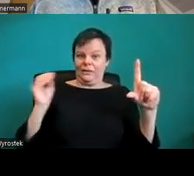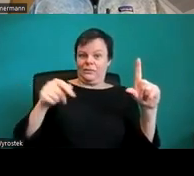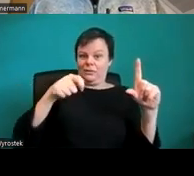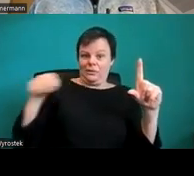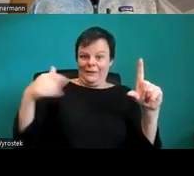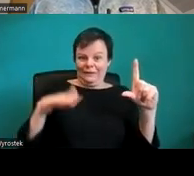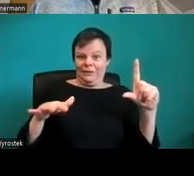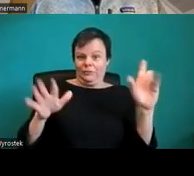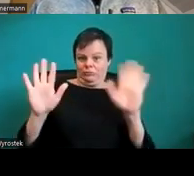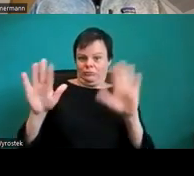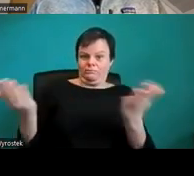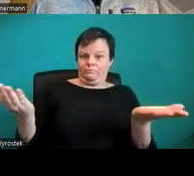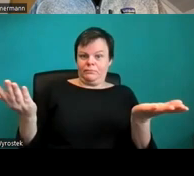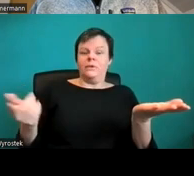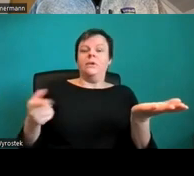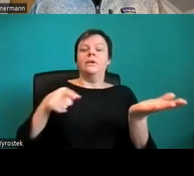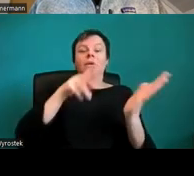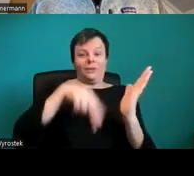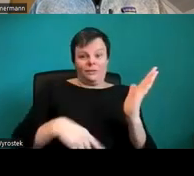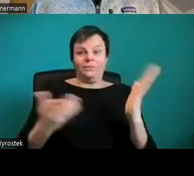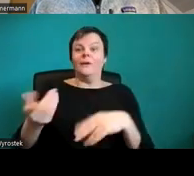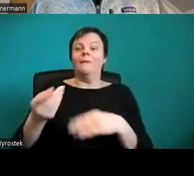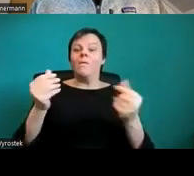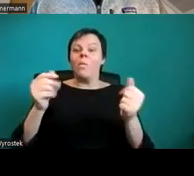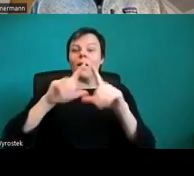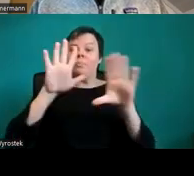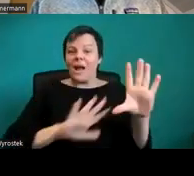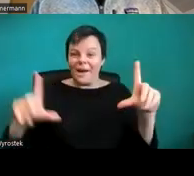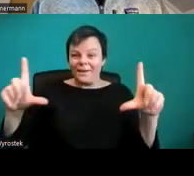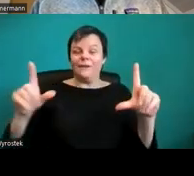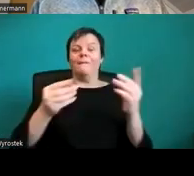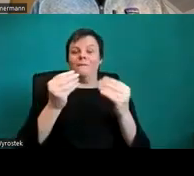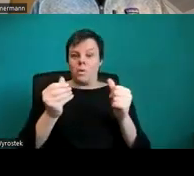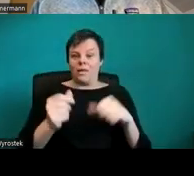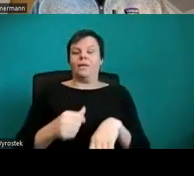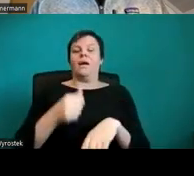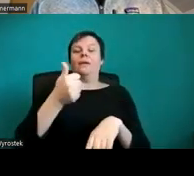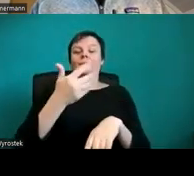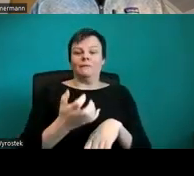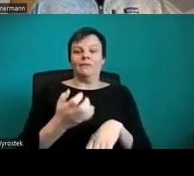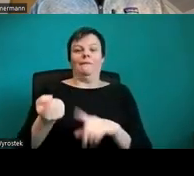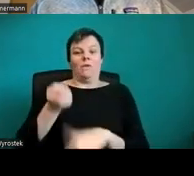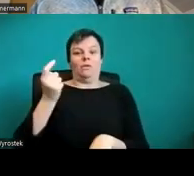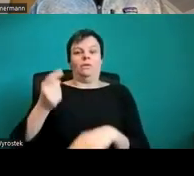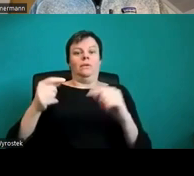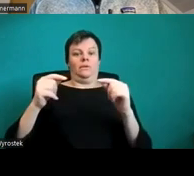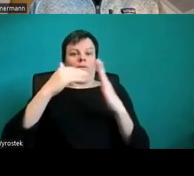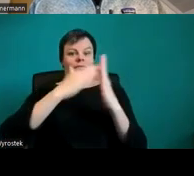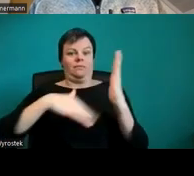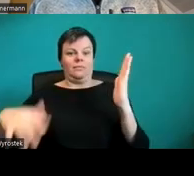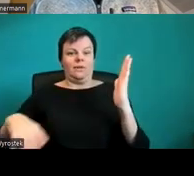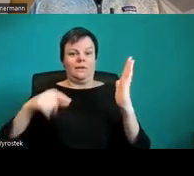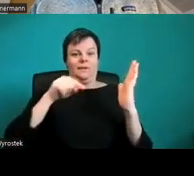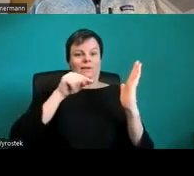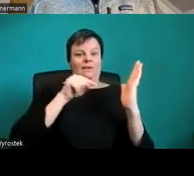Foliebereich, Folie 5, 1 von 4 Ebene 1, 1 von 2 Ebene 2, Formularfeld, Element, Absätze. So, ich habe jetzt auf